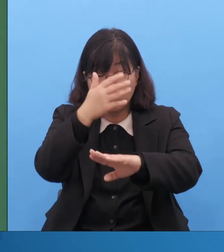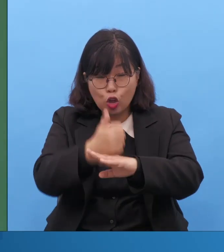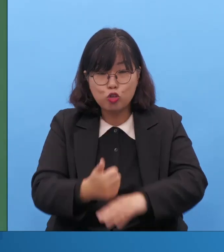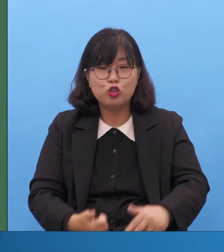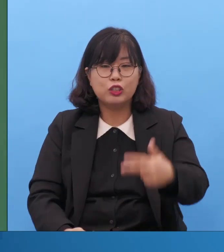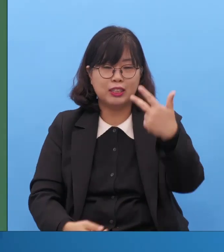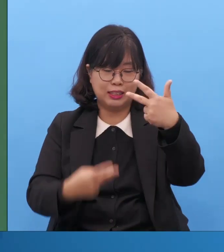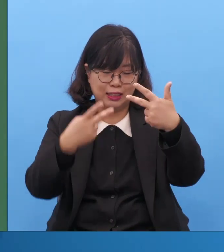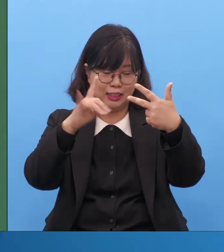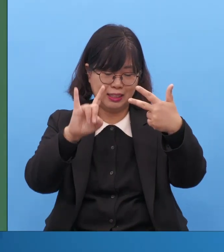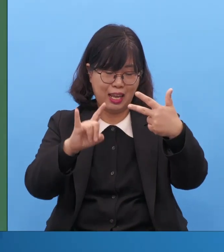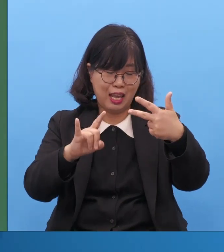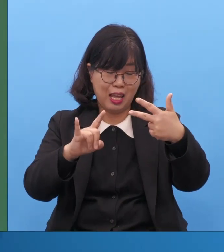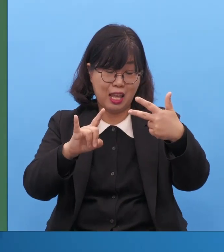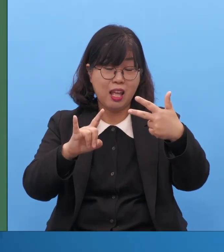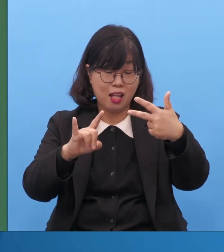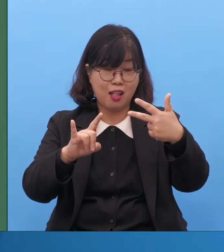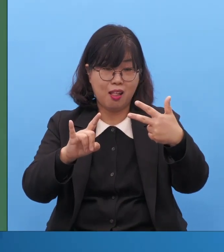이게 플랫폼입니다.